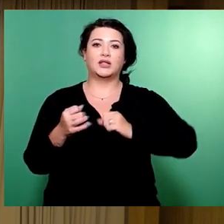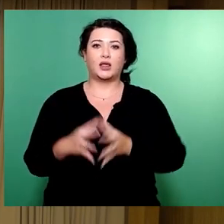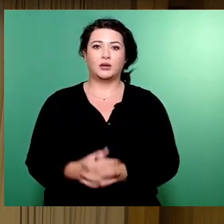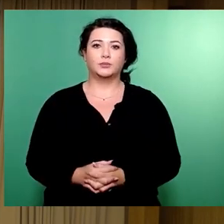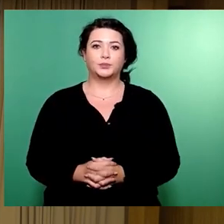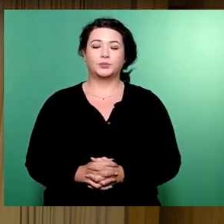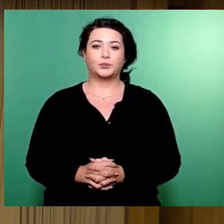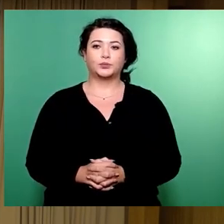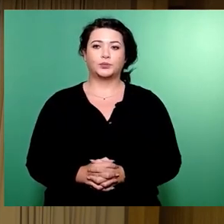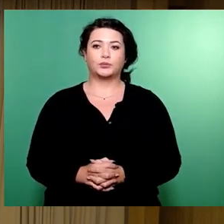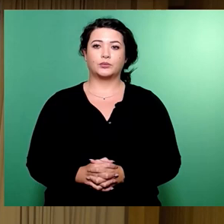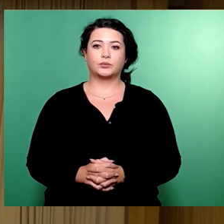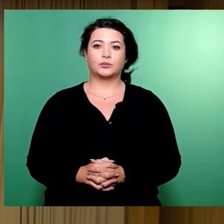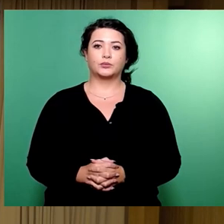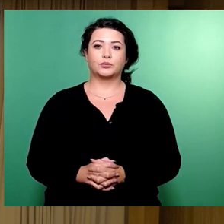Schmillig, bitteschön.